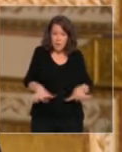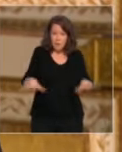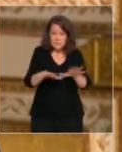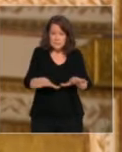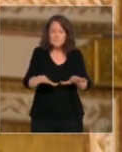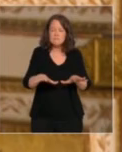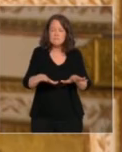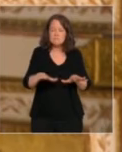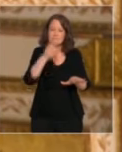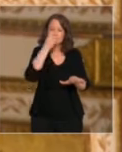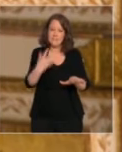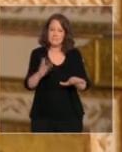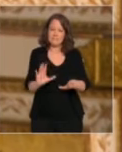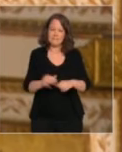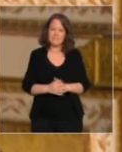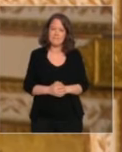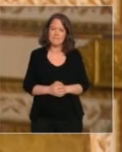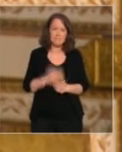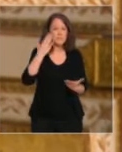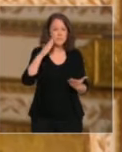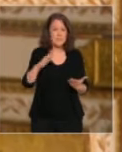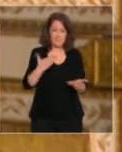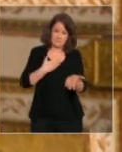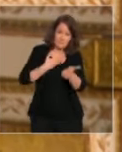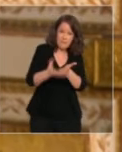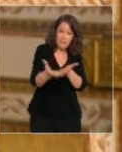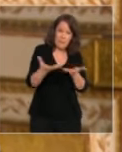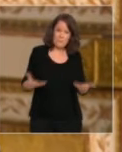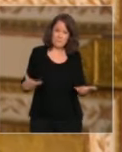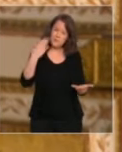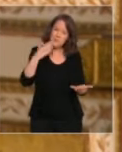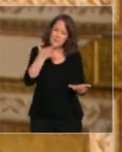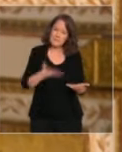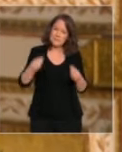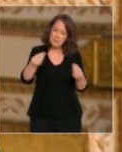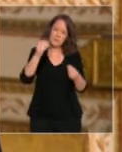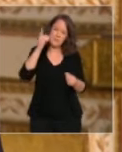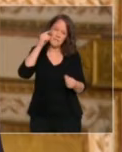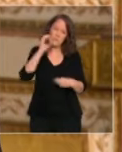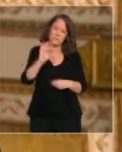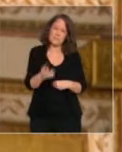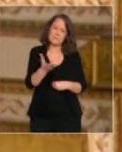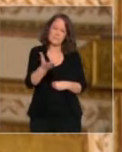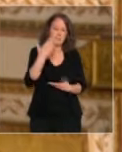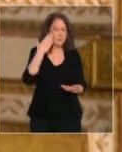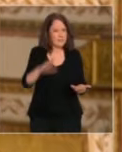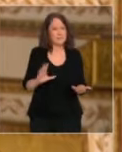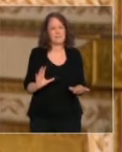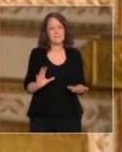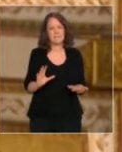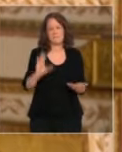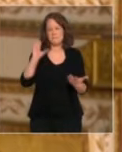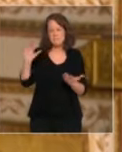je mesure pleinement en vous le disant l'effort que je vous demande. Durant les quatre